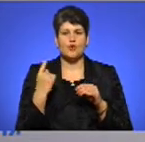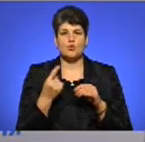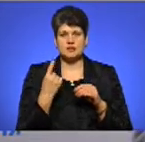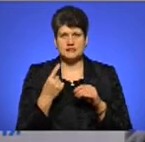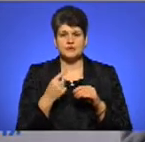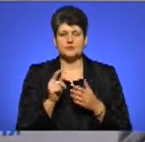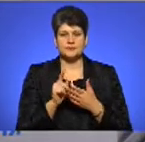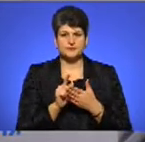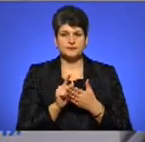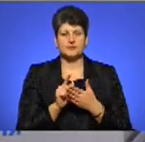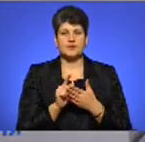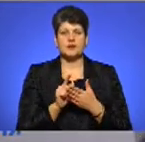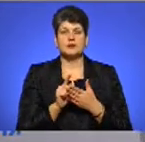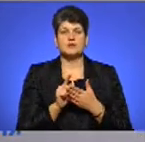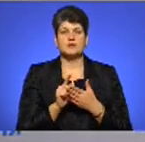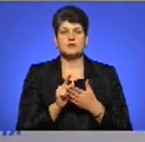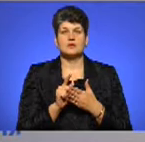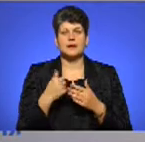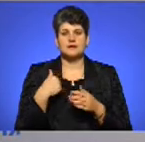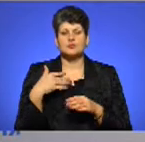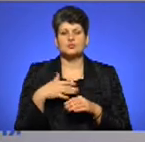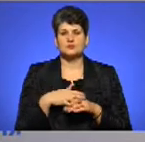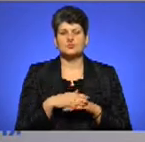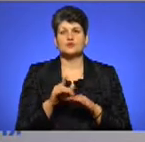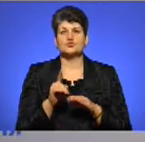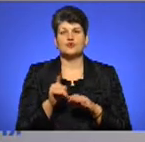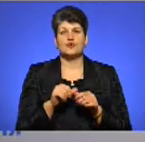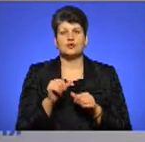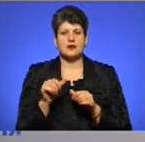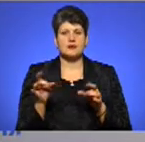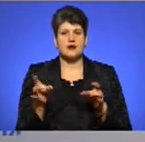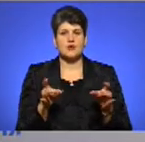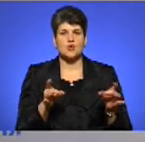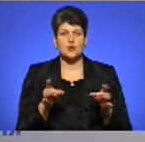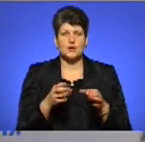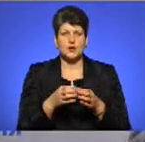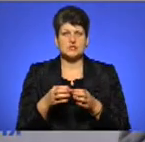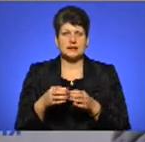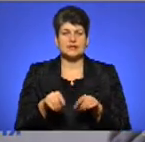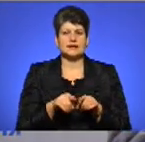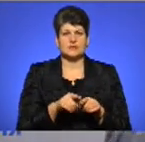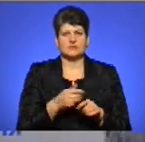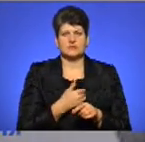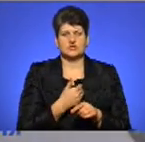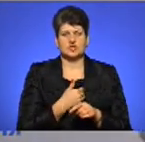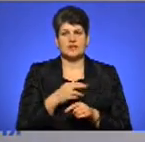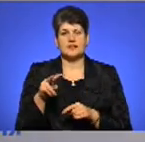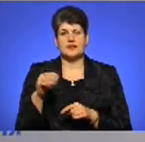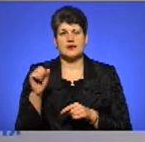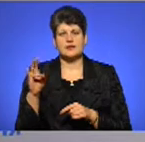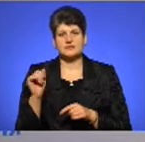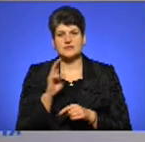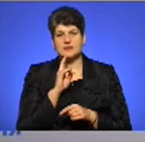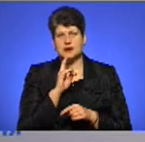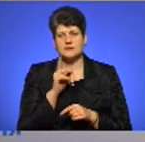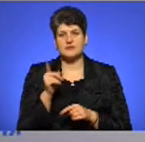я так зрозумів, обласних центрах, але я так зрозумів, що деякі районні осередки також виявили бажання, так як в нас, в Ланівцях, і в Кременці,